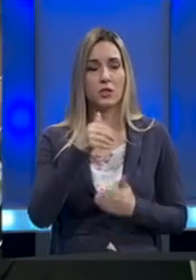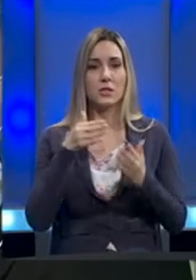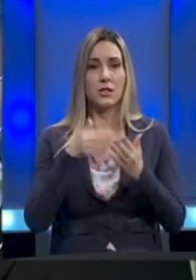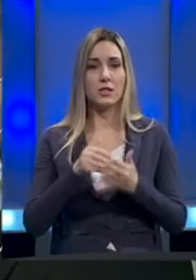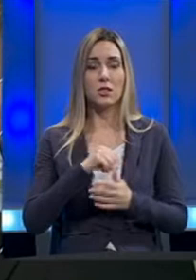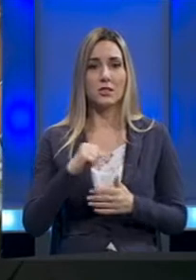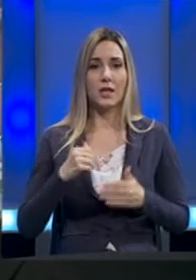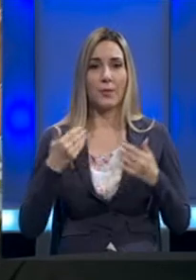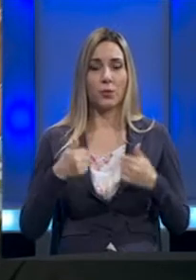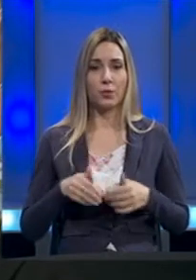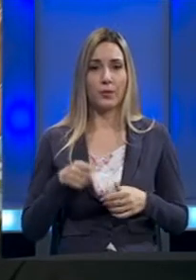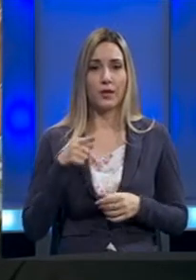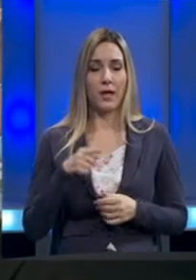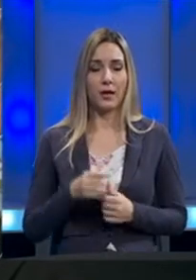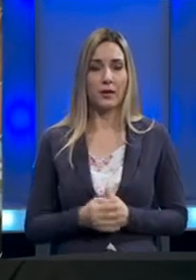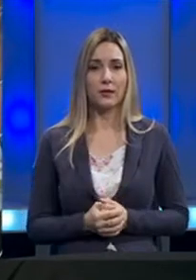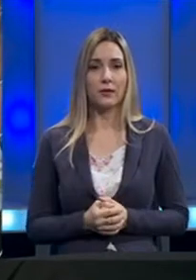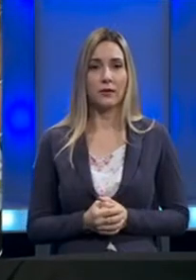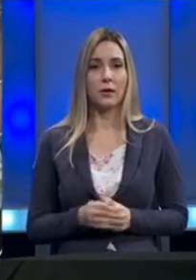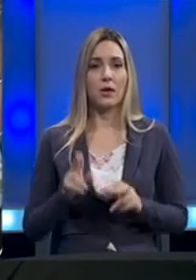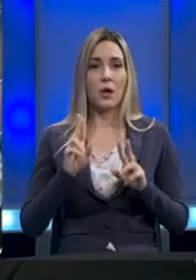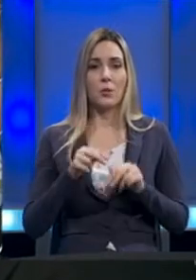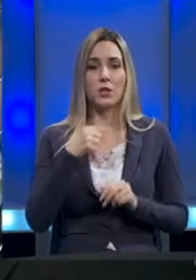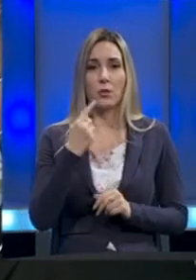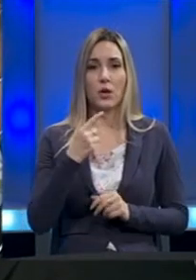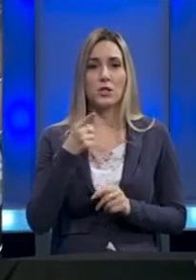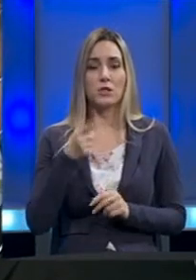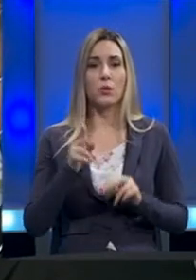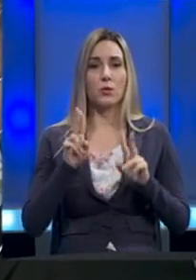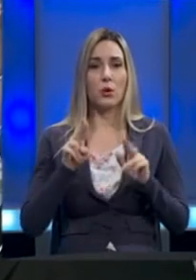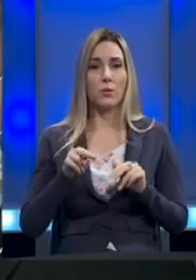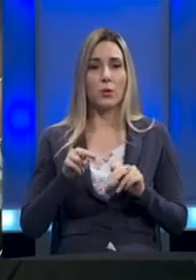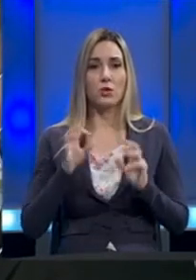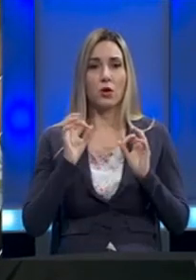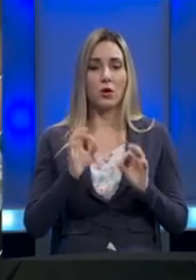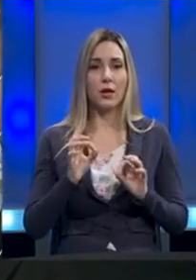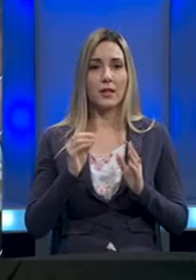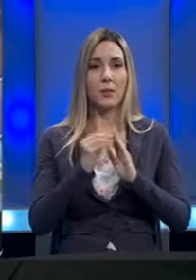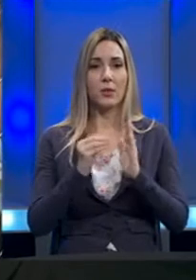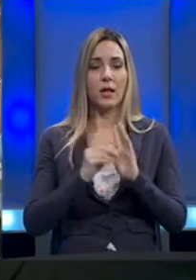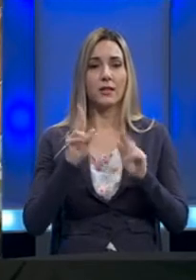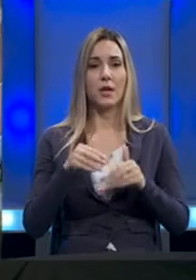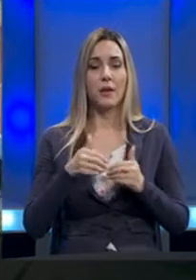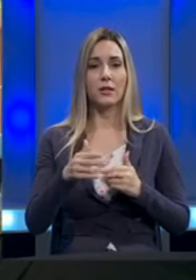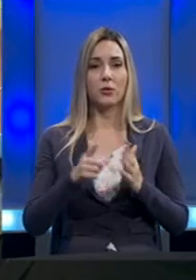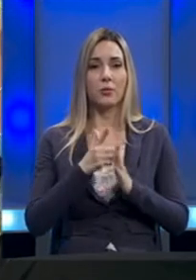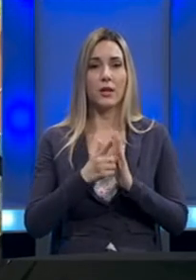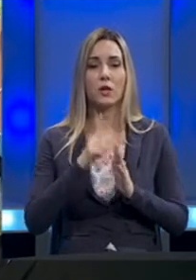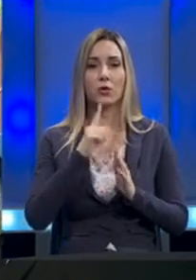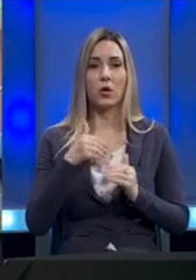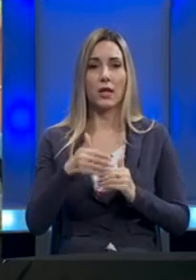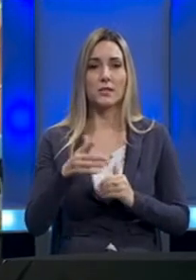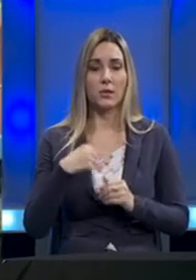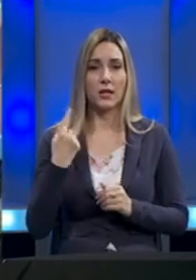samih gubitaka, možemo reći da ćemo to moći konkretne podatke imati u nekom periodu koji je ispred nas,